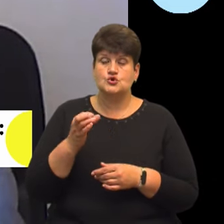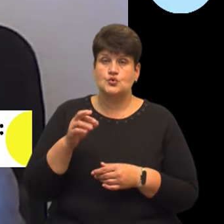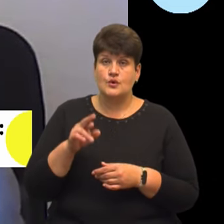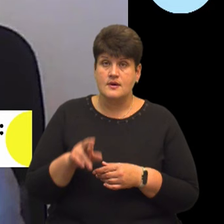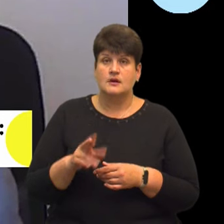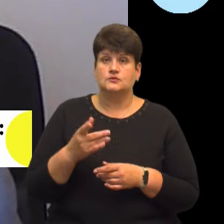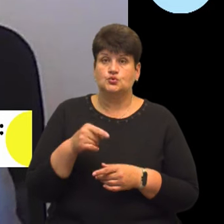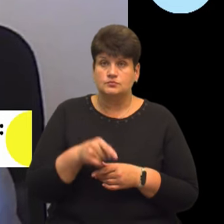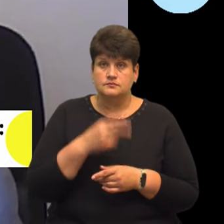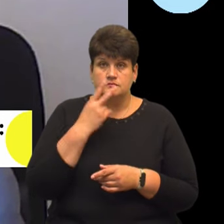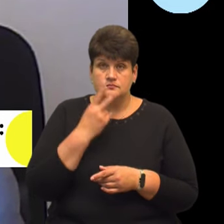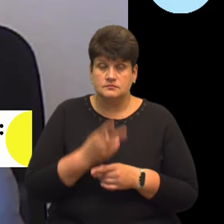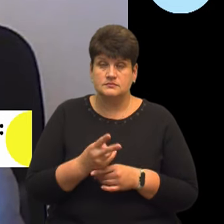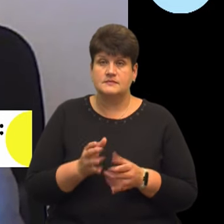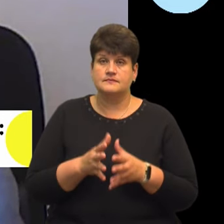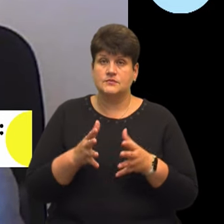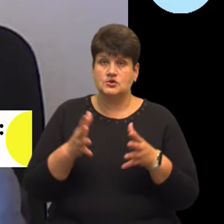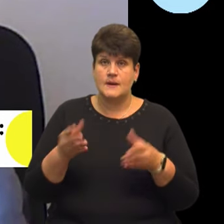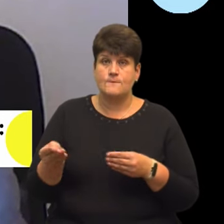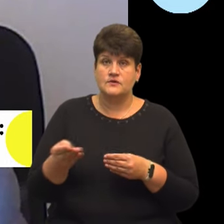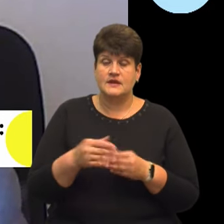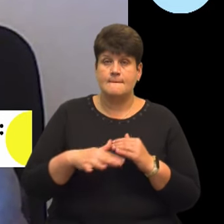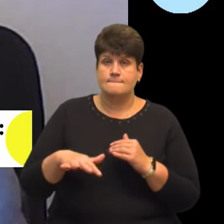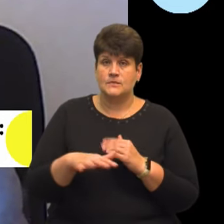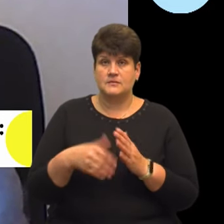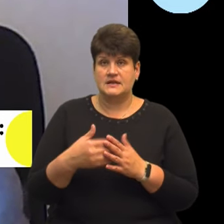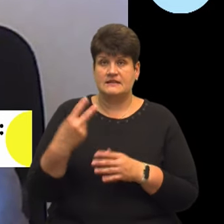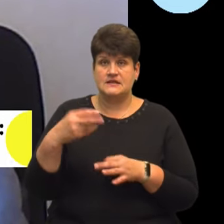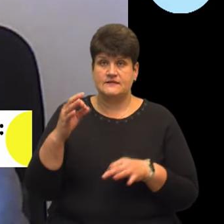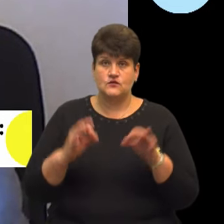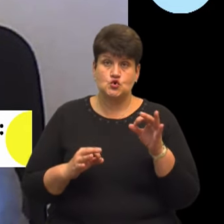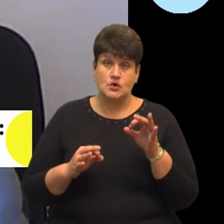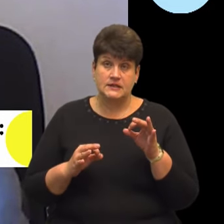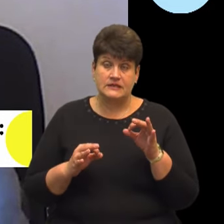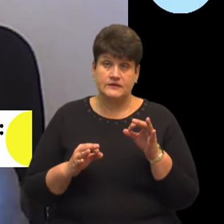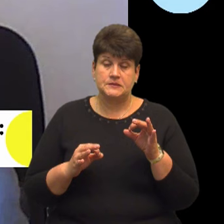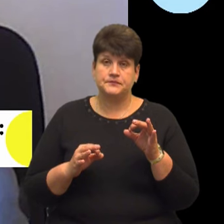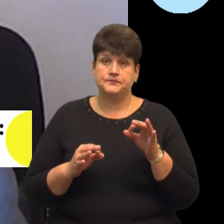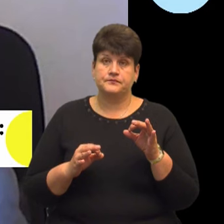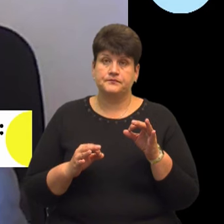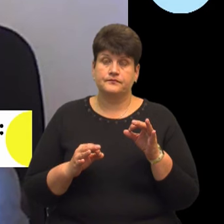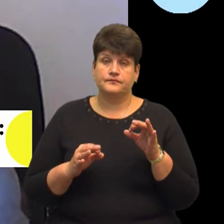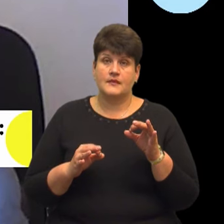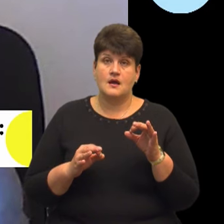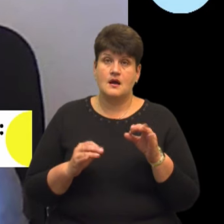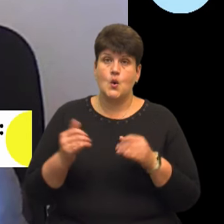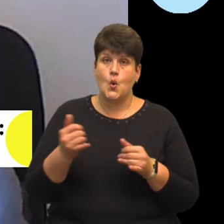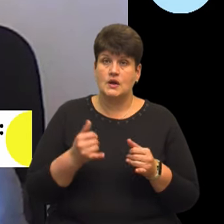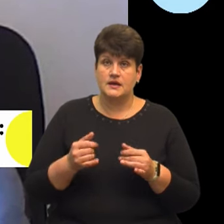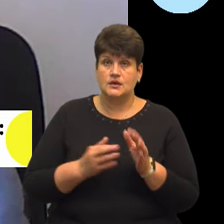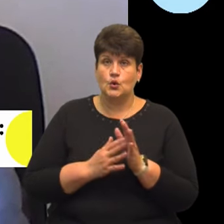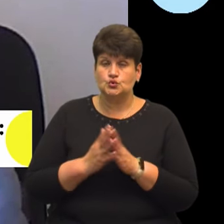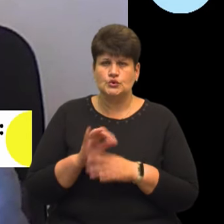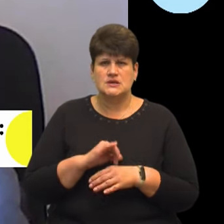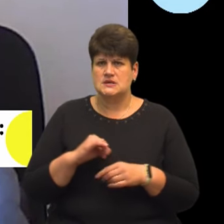то тут ми спостерігаємо зростання посівних площ близько 20%. Олійні культури самі по собі